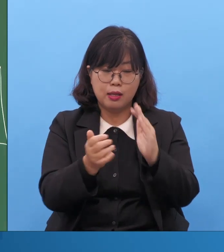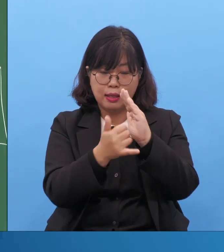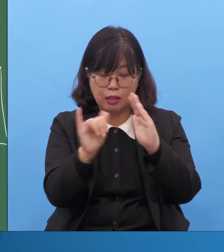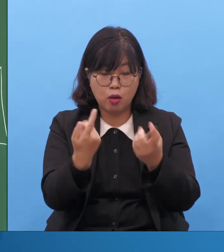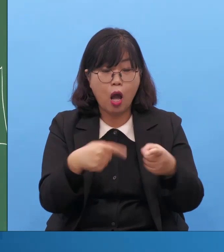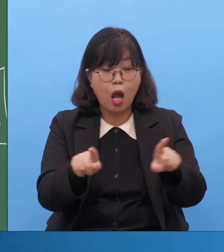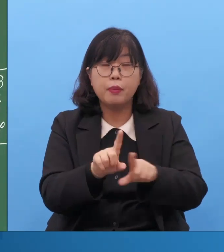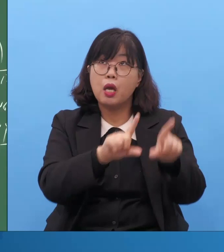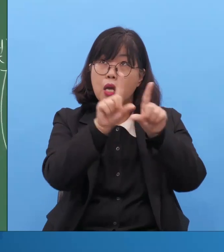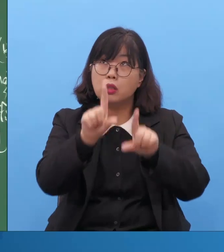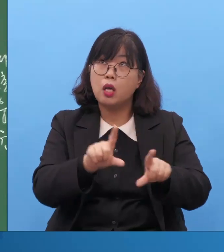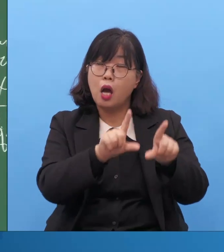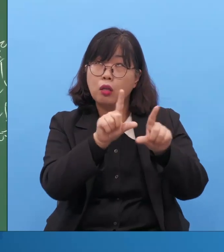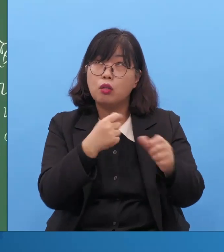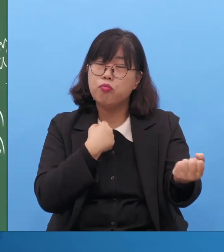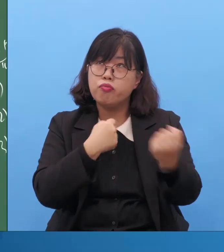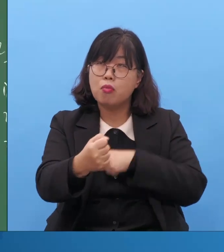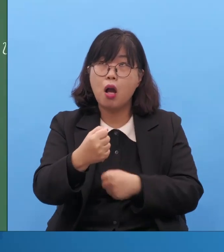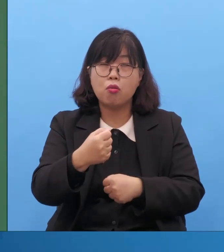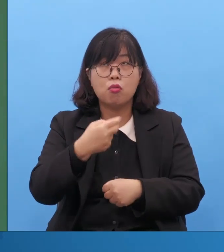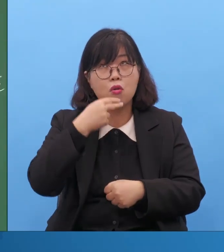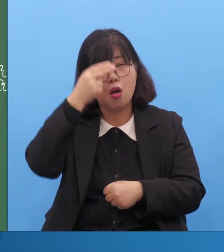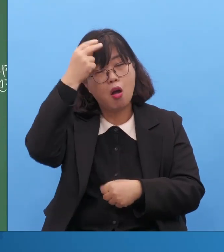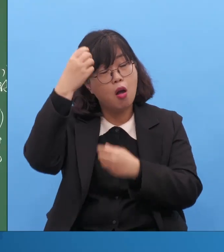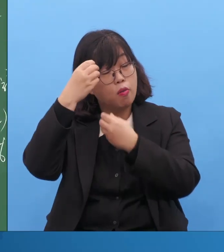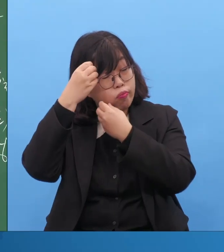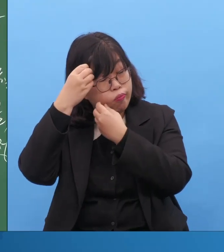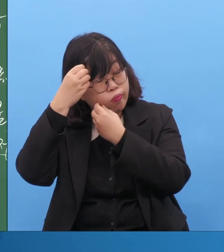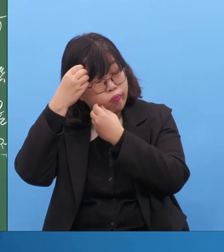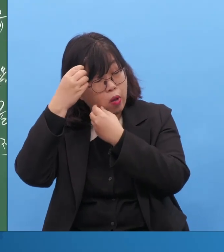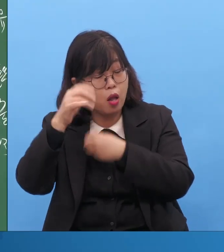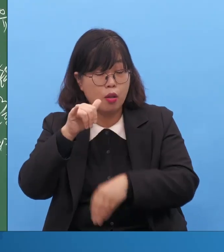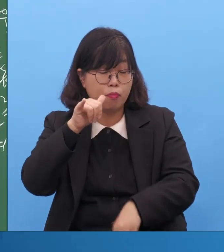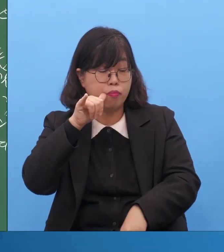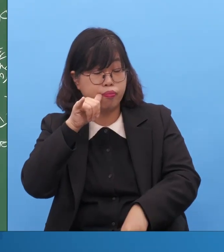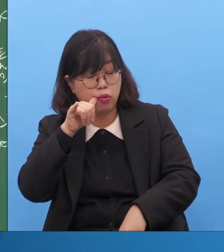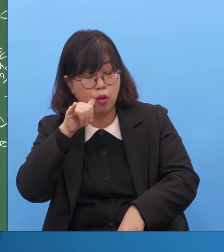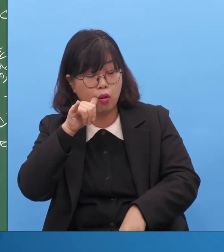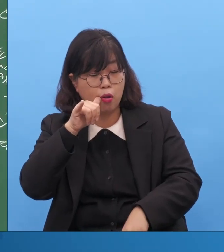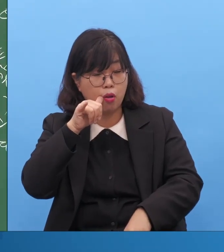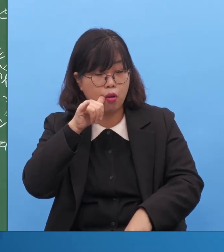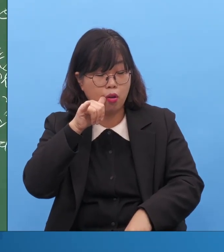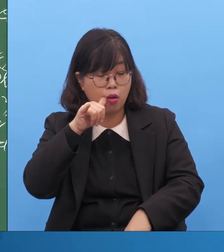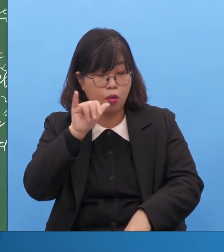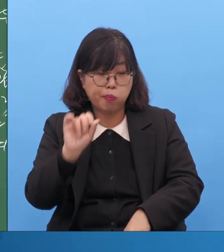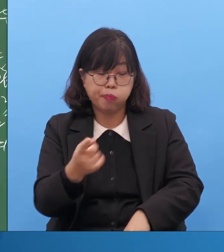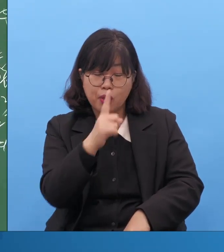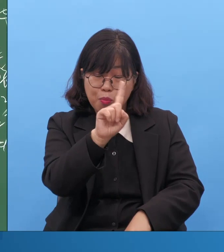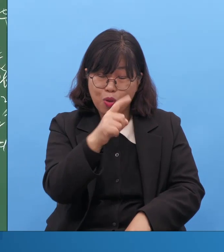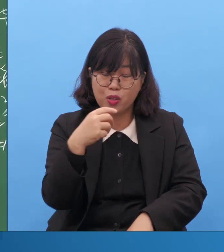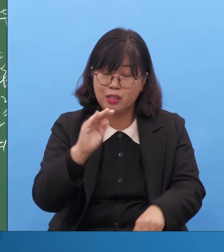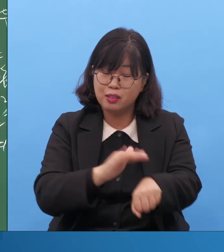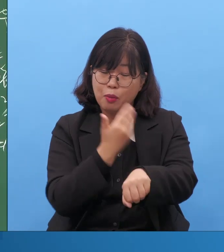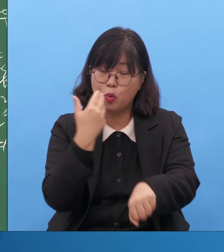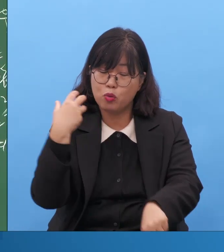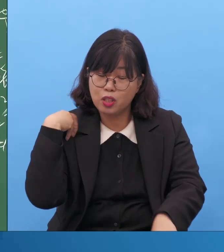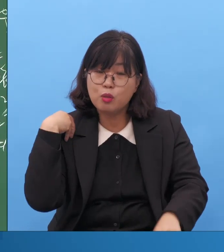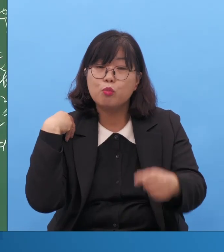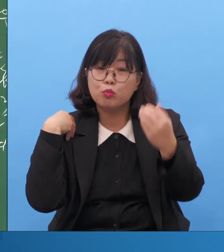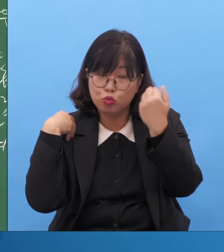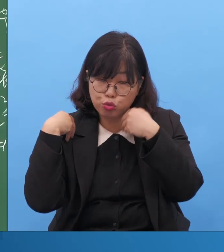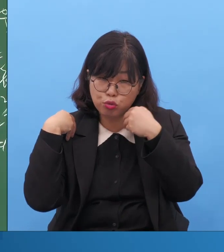예를 들어서 내가 이 사람을요 진심으로 존경하면서 생활하는 것하고 이 사람을